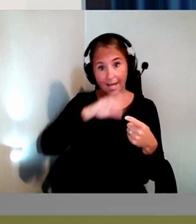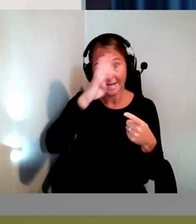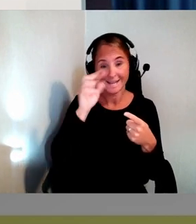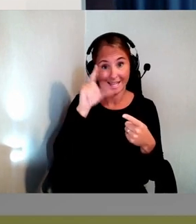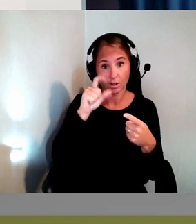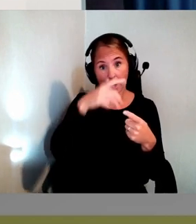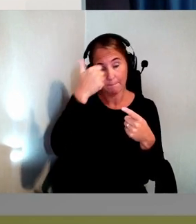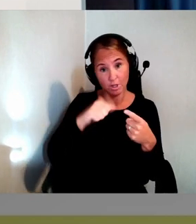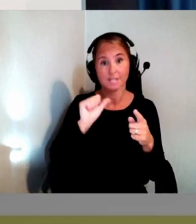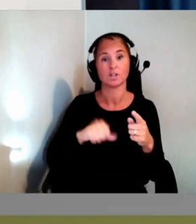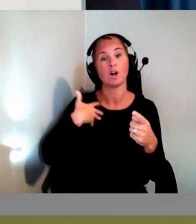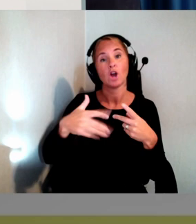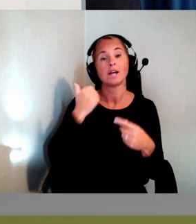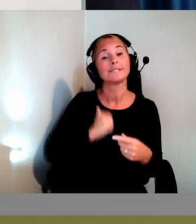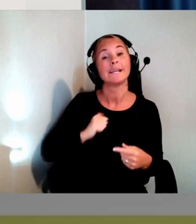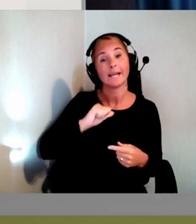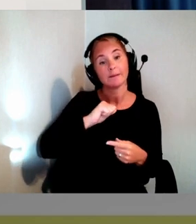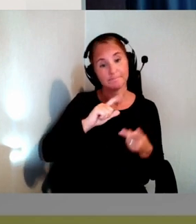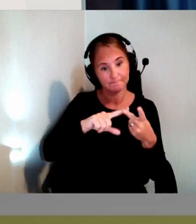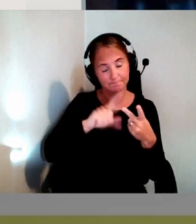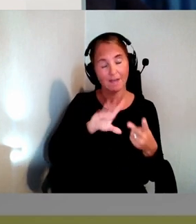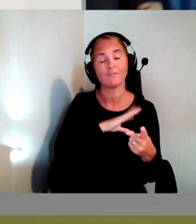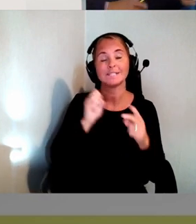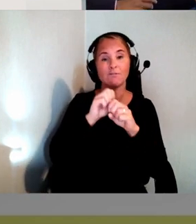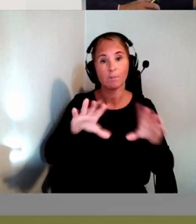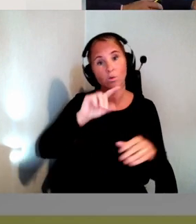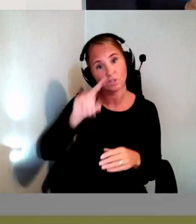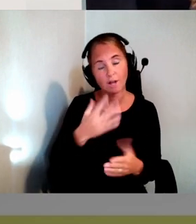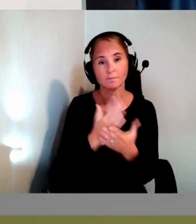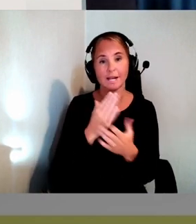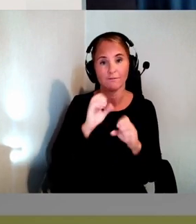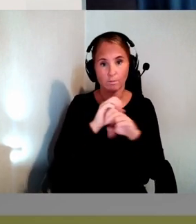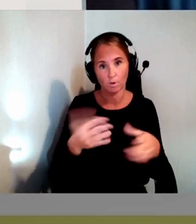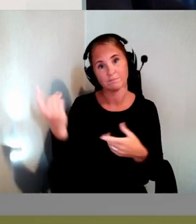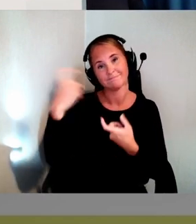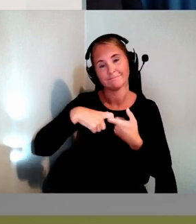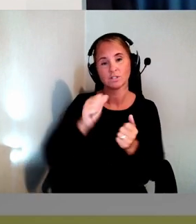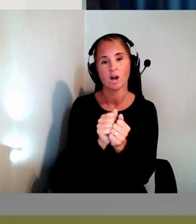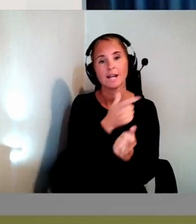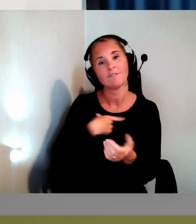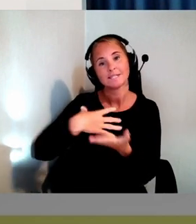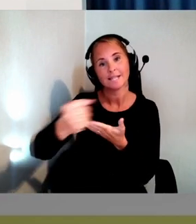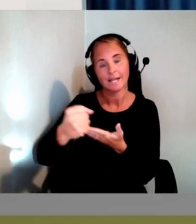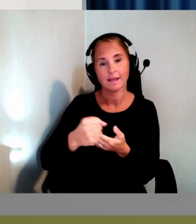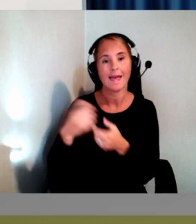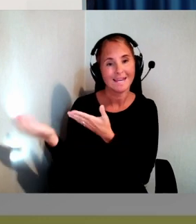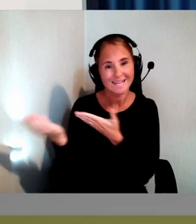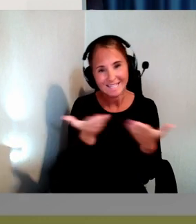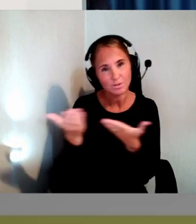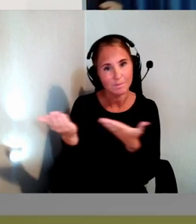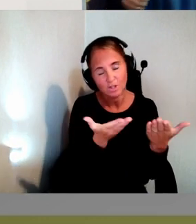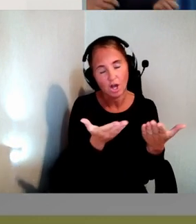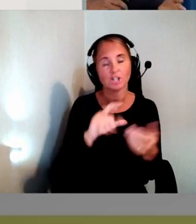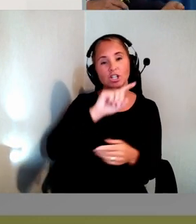tillgängliga. Sen finns det informationskrav som gäller information om det vi säljer. Alltså distributörskrav. Om det är så att vi